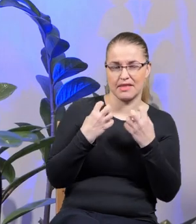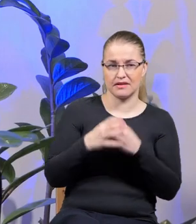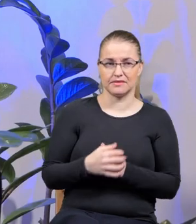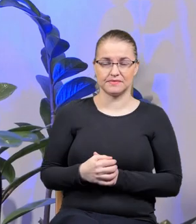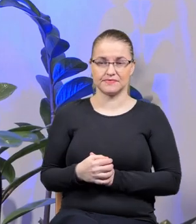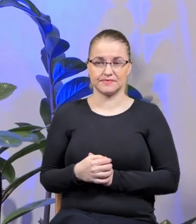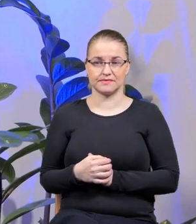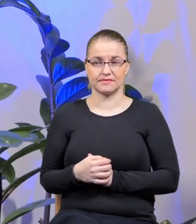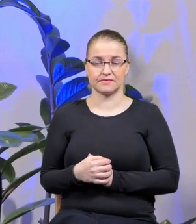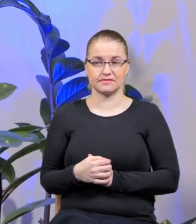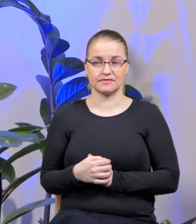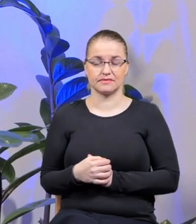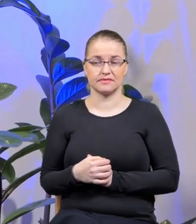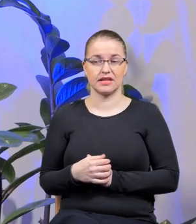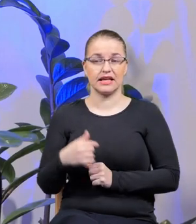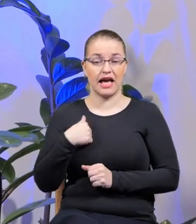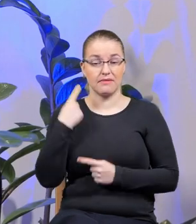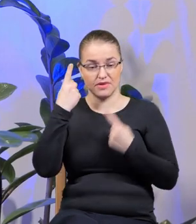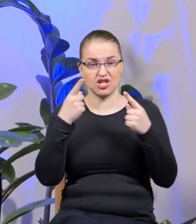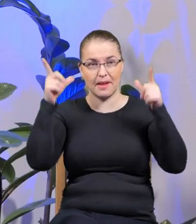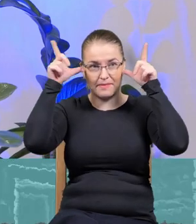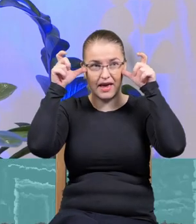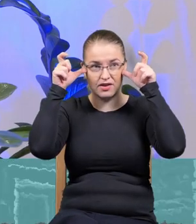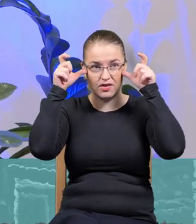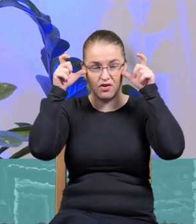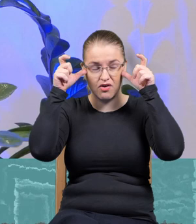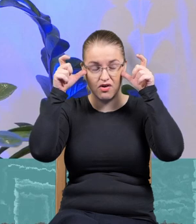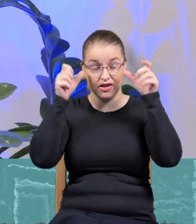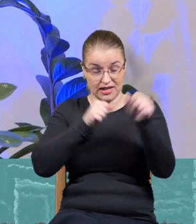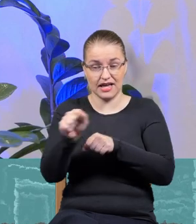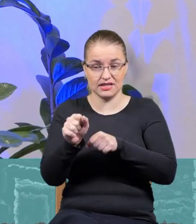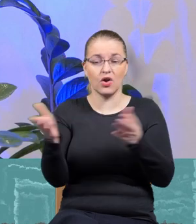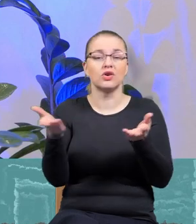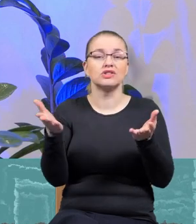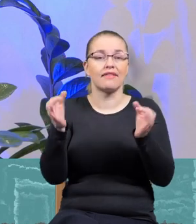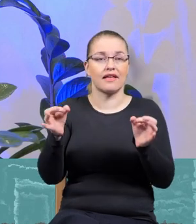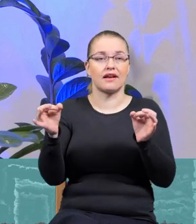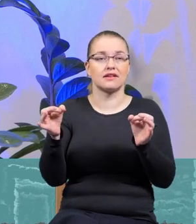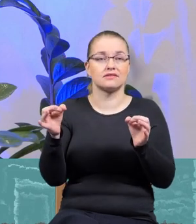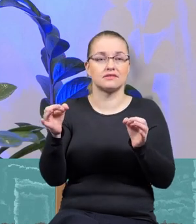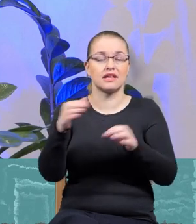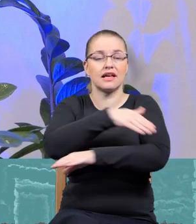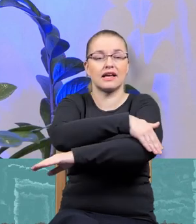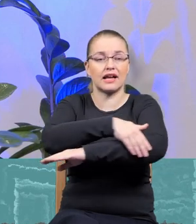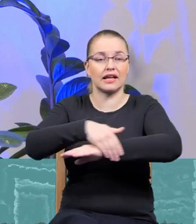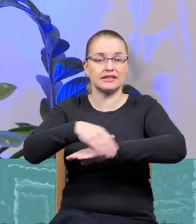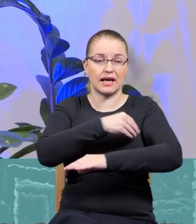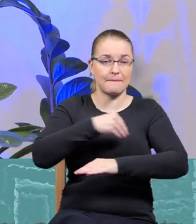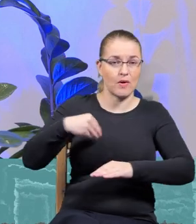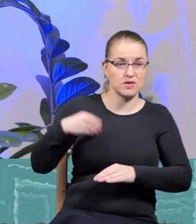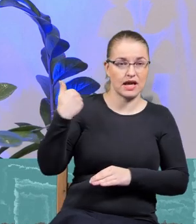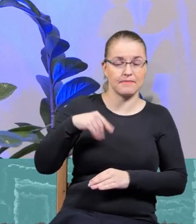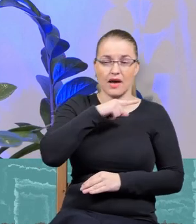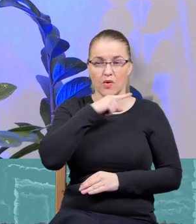No ja nie mam wątpliwości, że jeżeli jest piekło, to ono właśnie jest teraz na pograniczu polsko-białoruskim. Ty byłaś tam, widziałaś to z